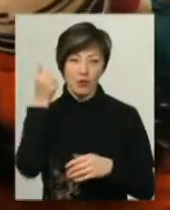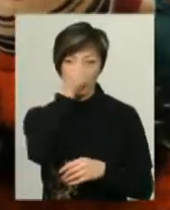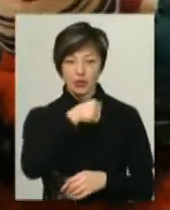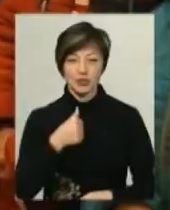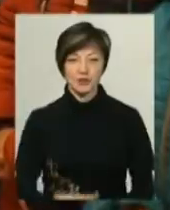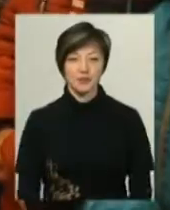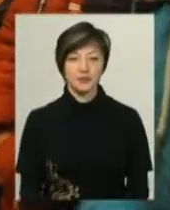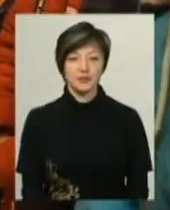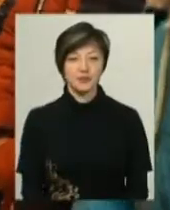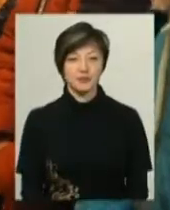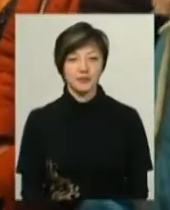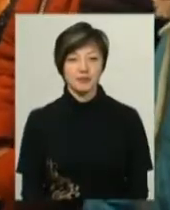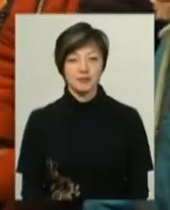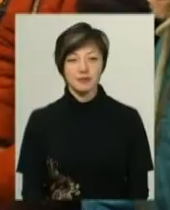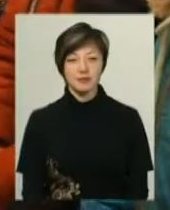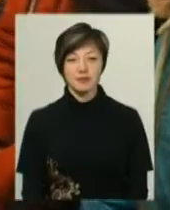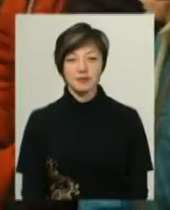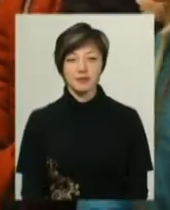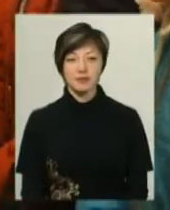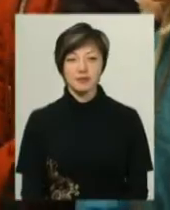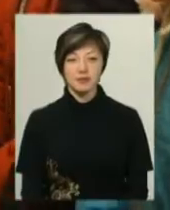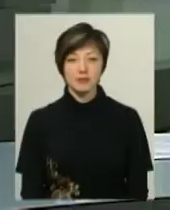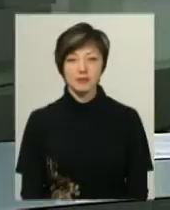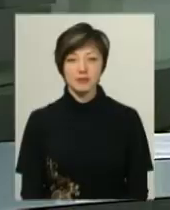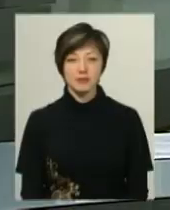Варуштова, Олександр Горішевський. Новини Поділля. Центр.